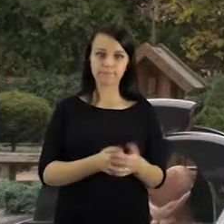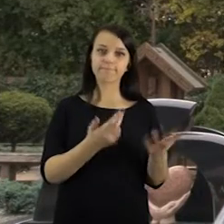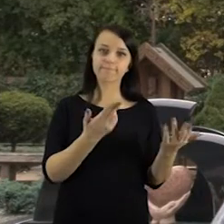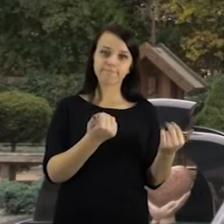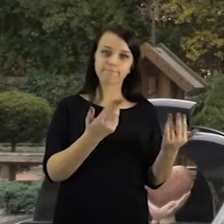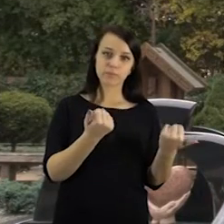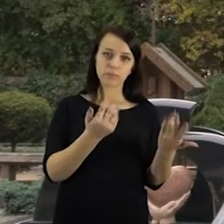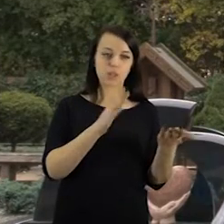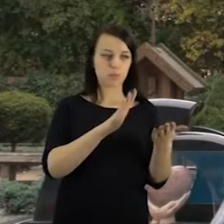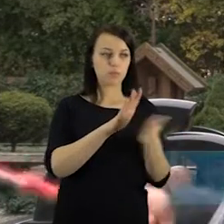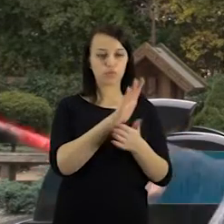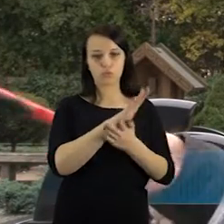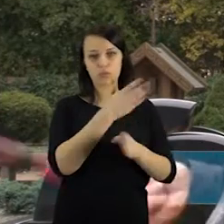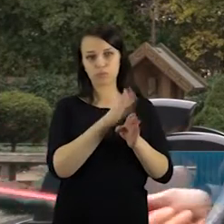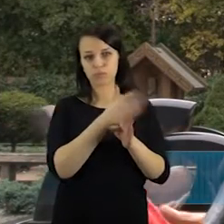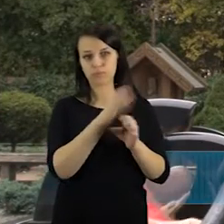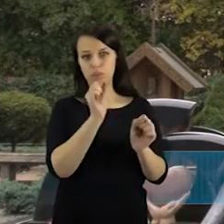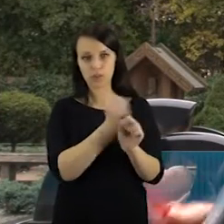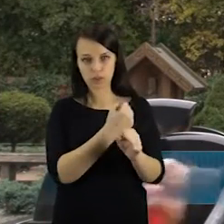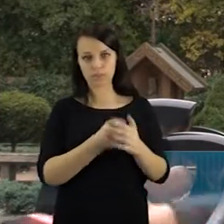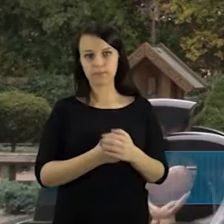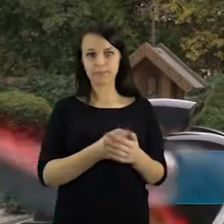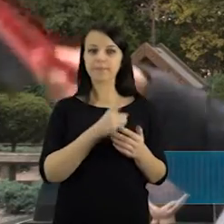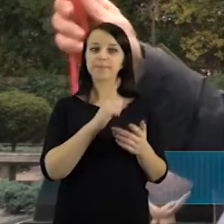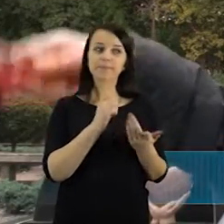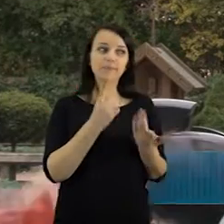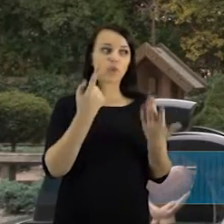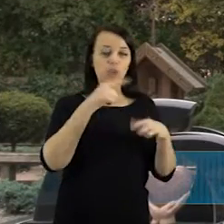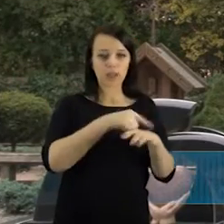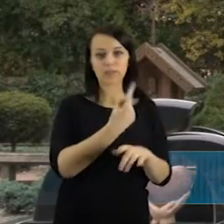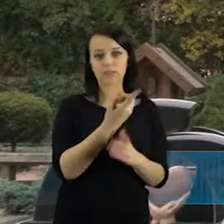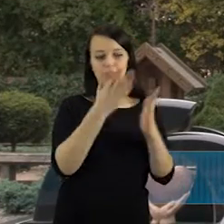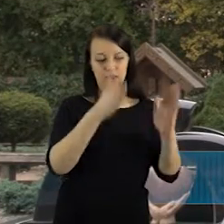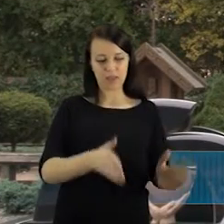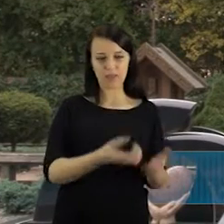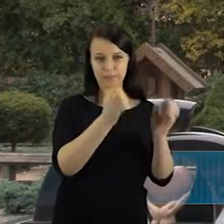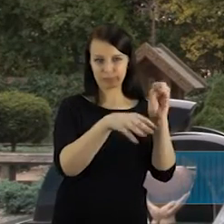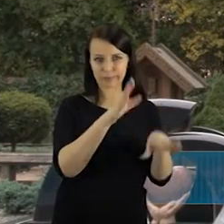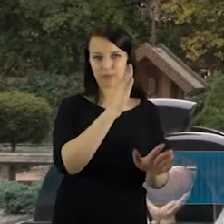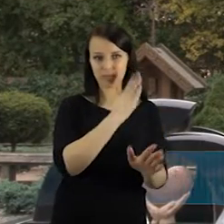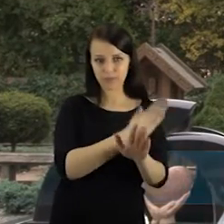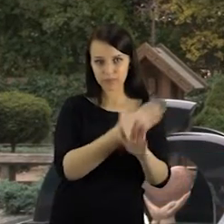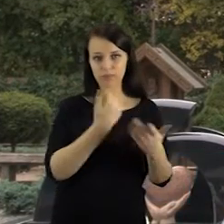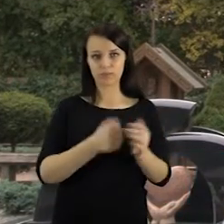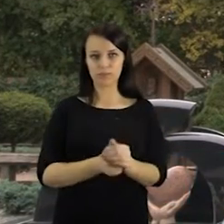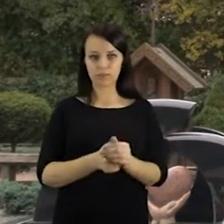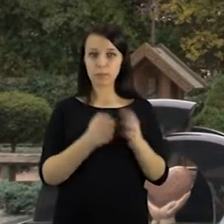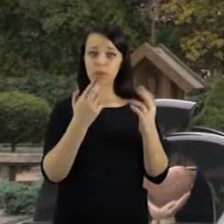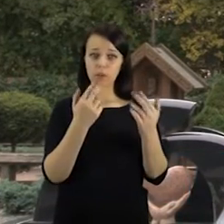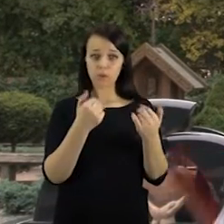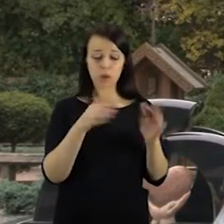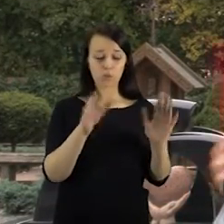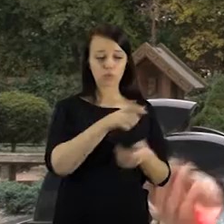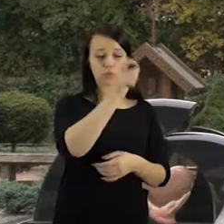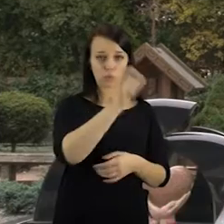Nu, taip turėtų būti, bet matot, kad kitą kartą taip išmeti į vieną, šitą dėžę ir taip, o